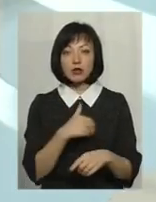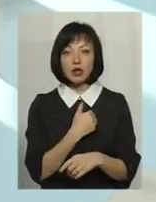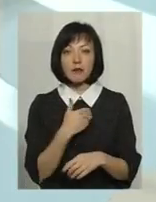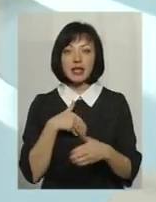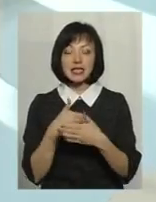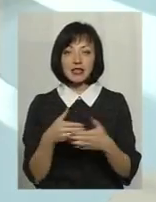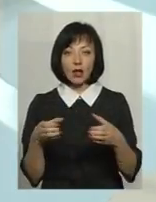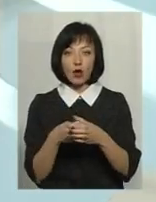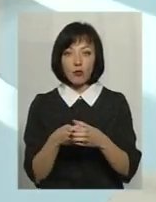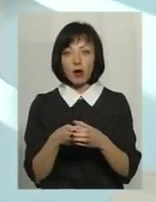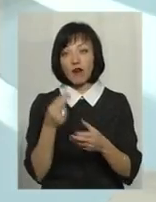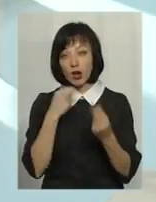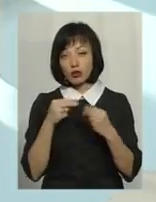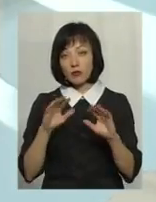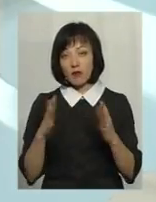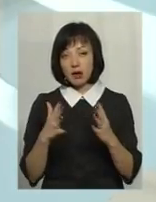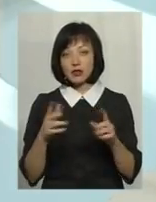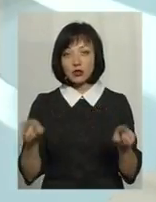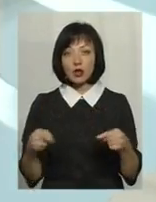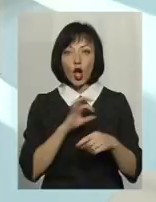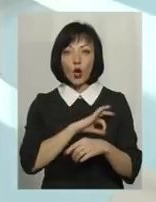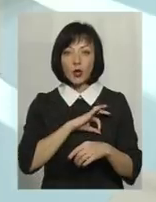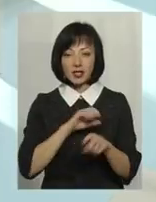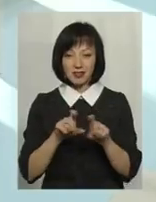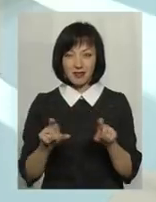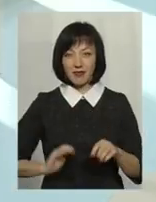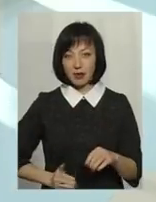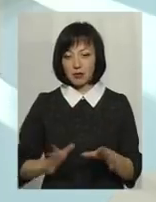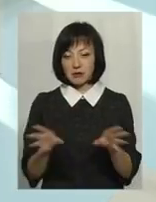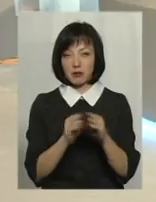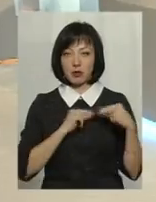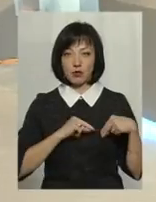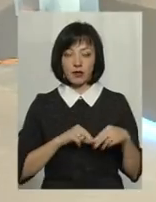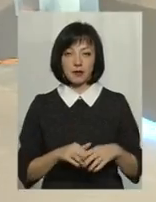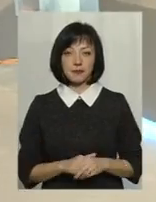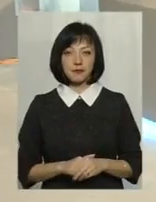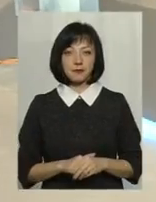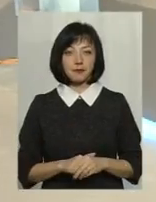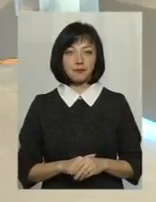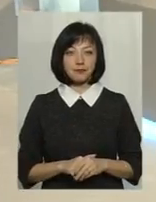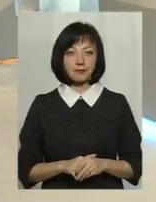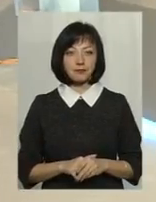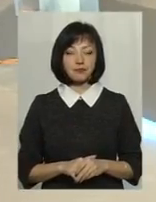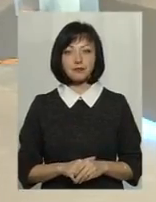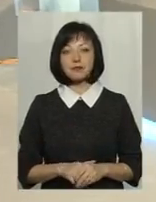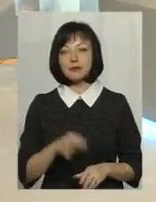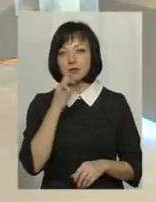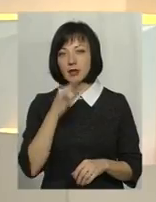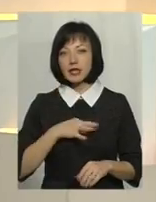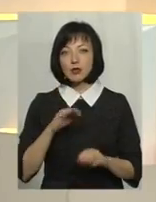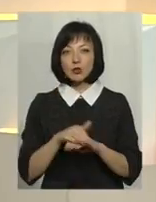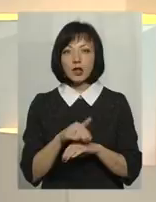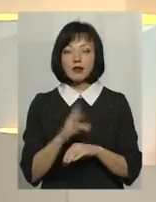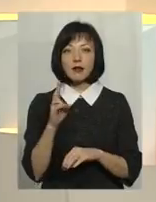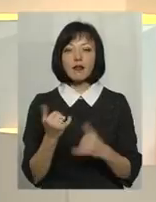ініціативна група, а в кращому випадку, щоб це створилася якась юридична особа, щоб ми могли з нею співпрацювати. Скажіть, будь ласка, на